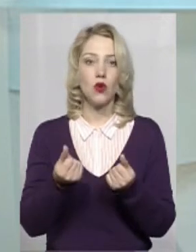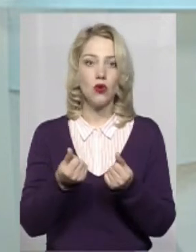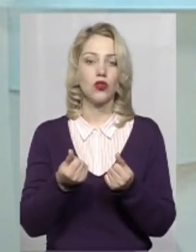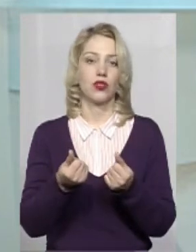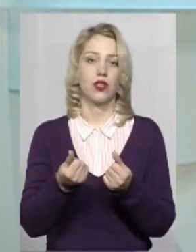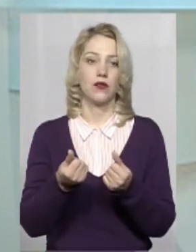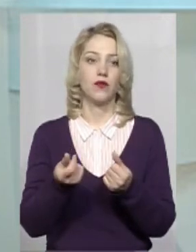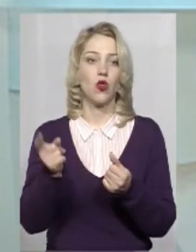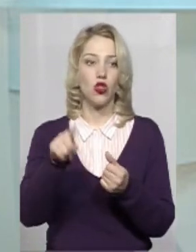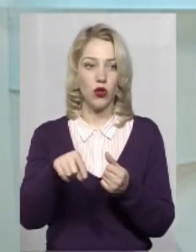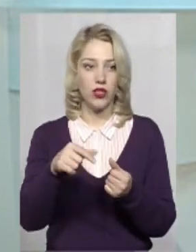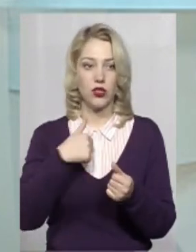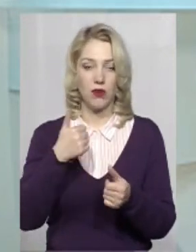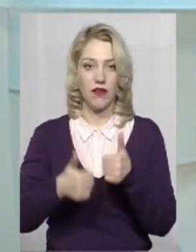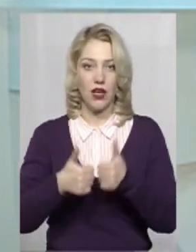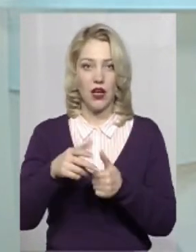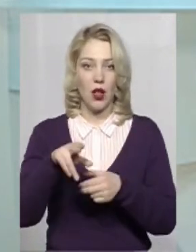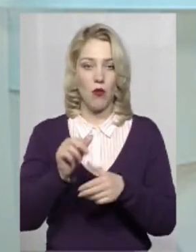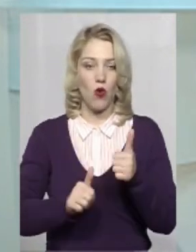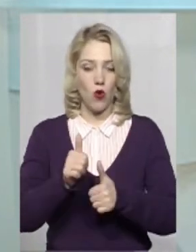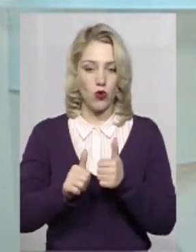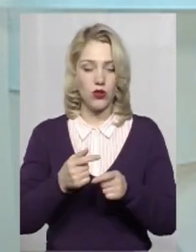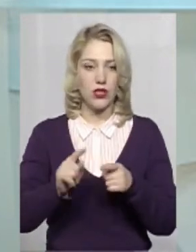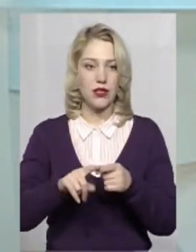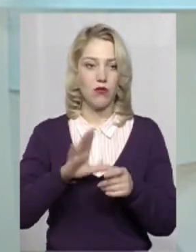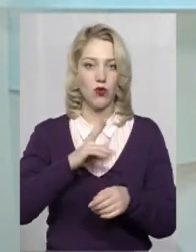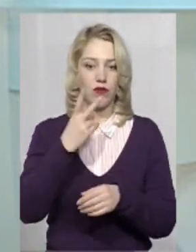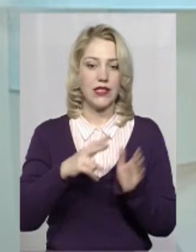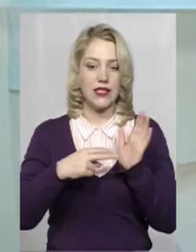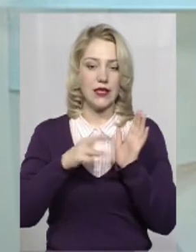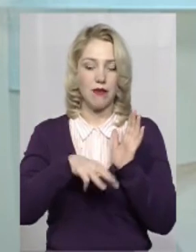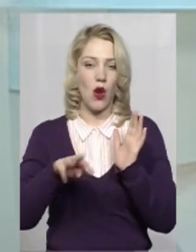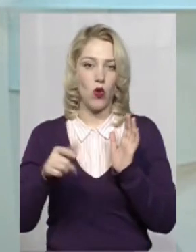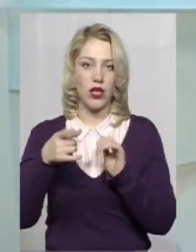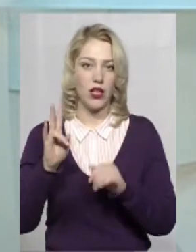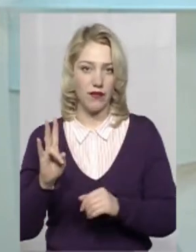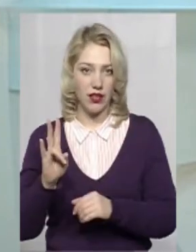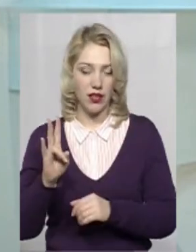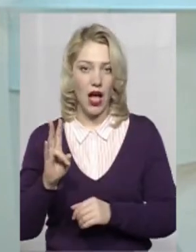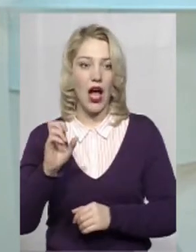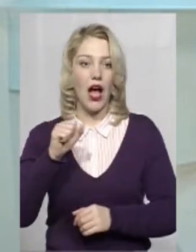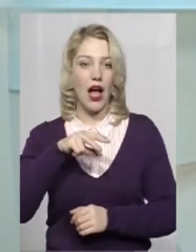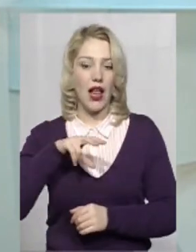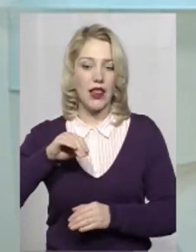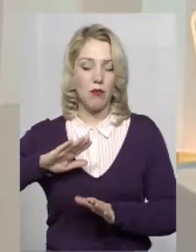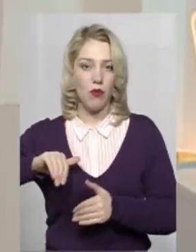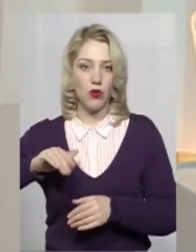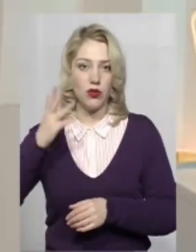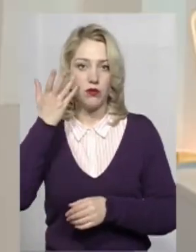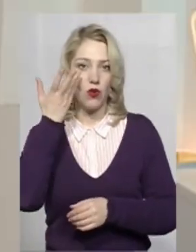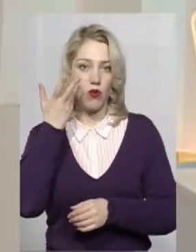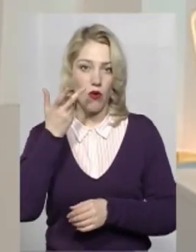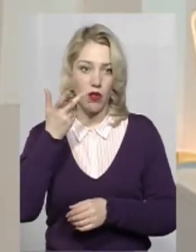ми теж, можна сказати, виграли по конкурсу. Це було спочатку 27 мільйонів гривень. Але потім, коли